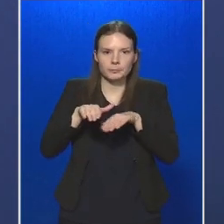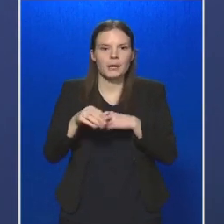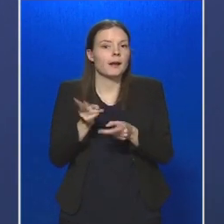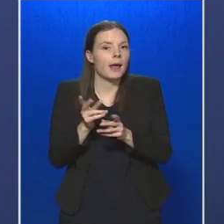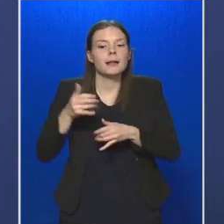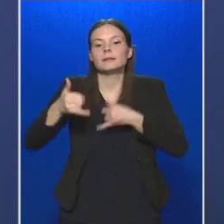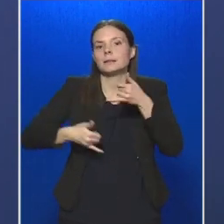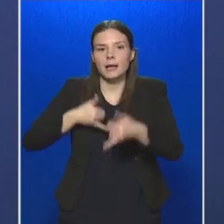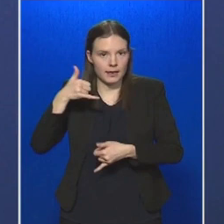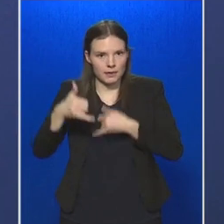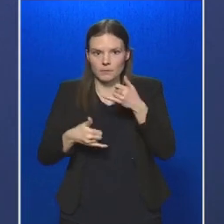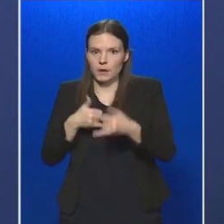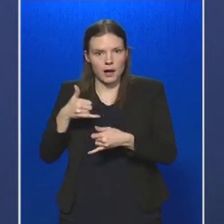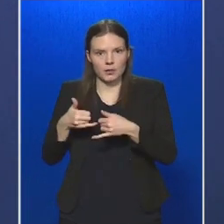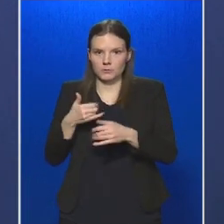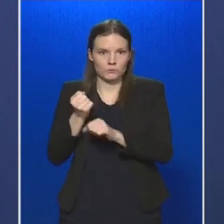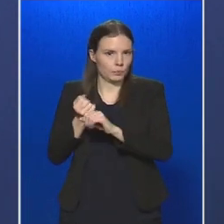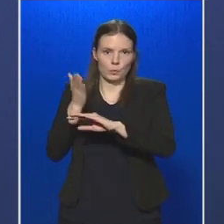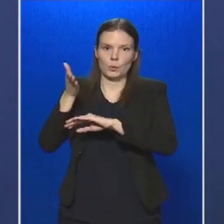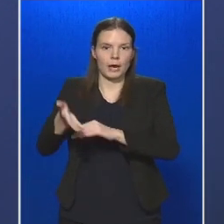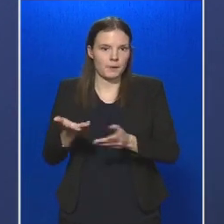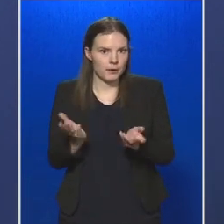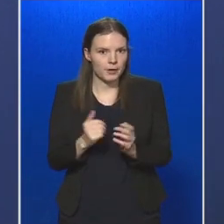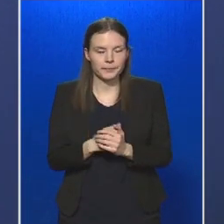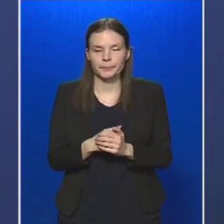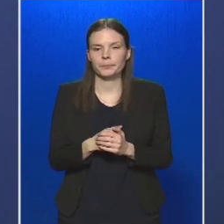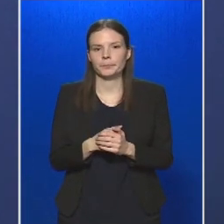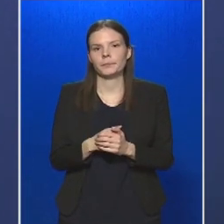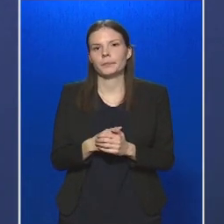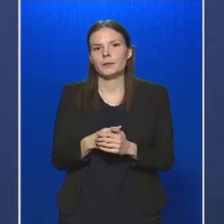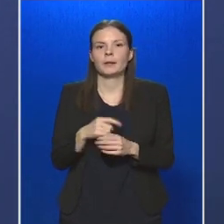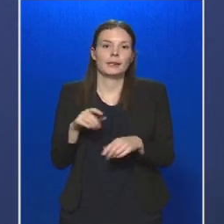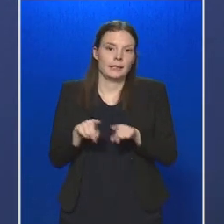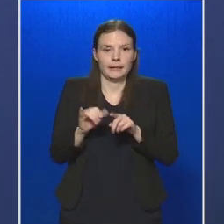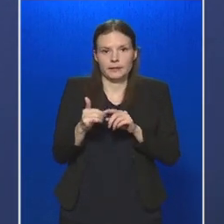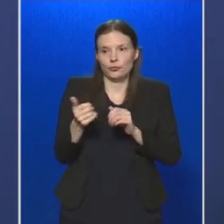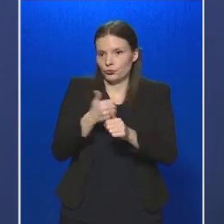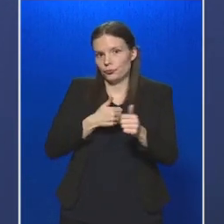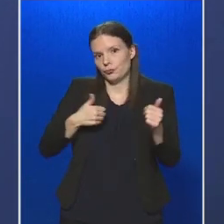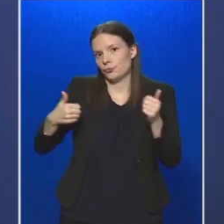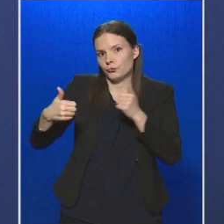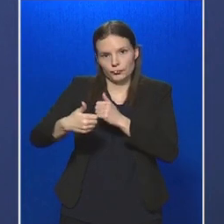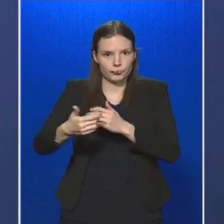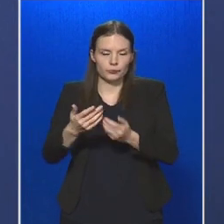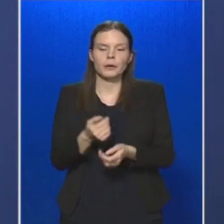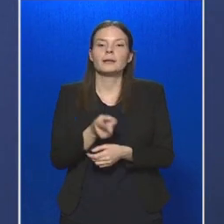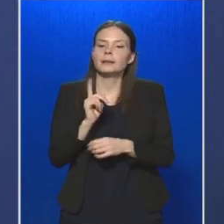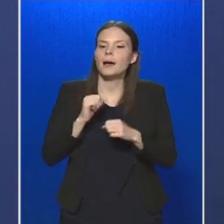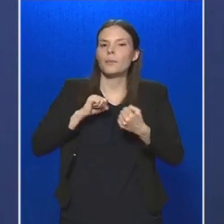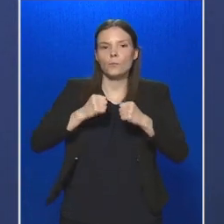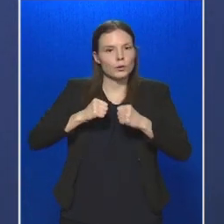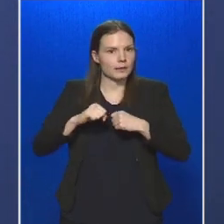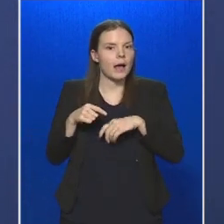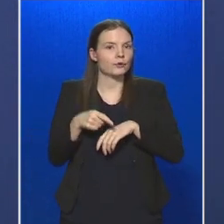kerékpárral munkába járni, itt is távol maradunk a közösségtől, ugyanakkor a mozgás az